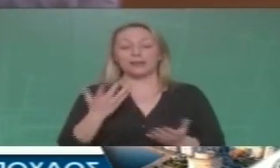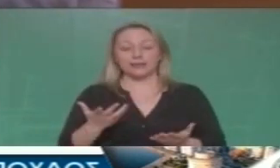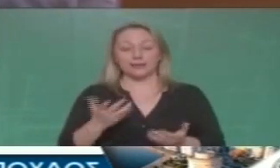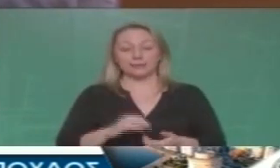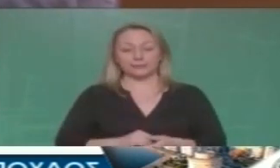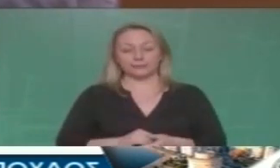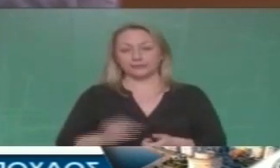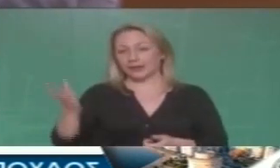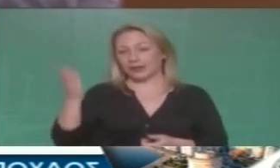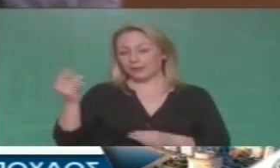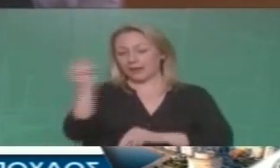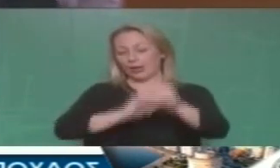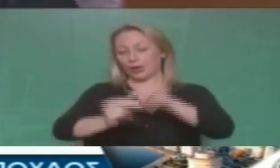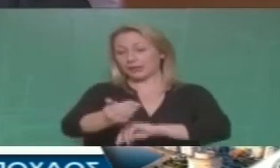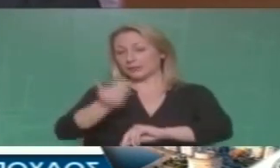όπως είπαμε και προεκλογικά